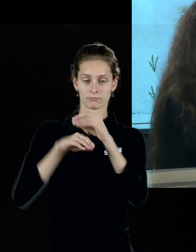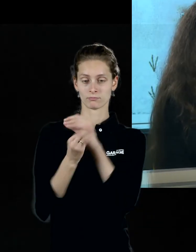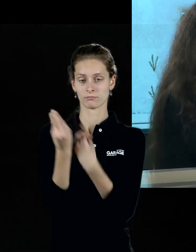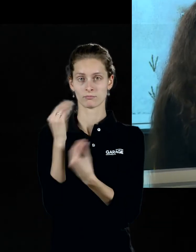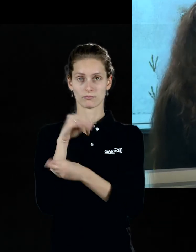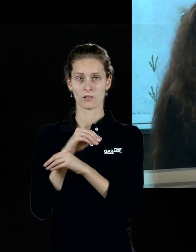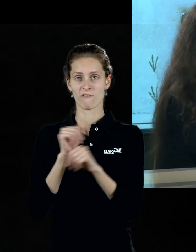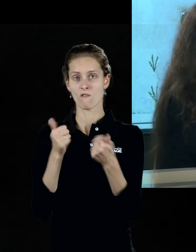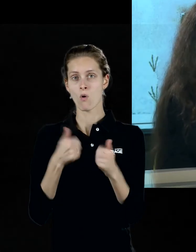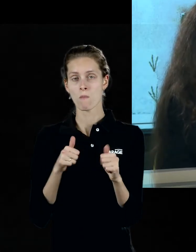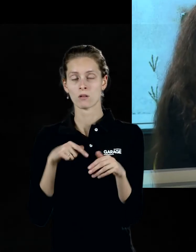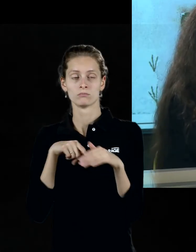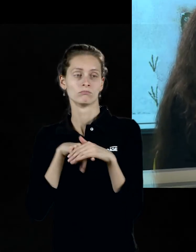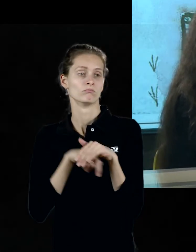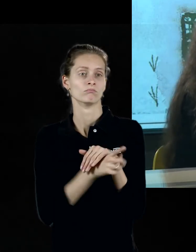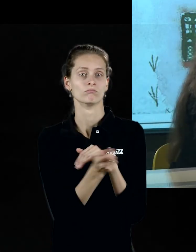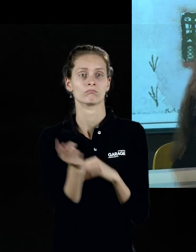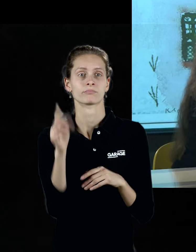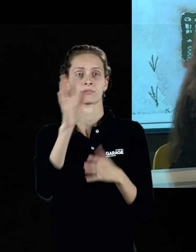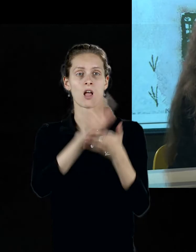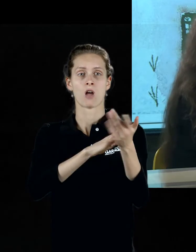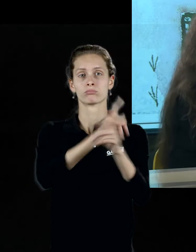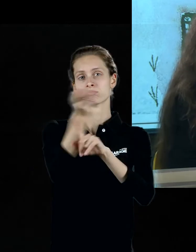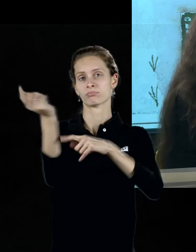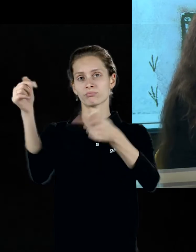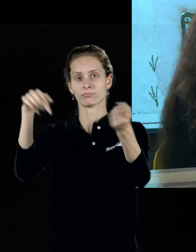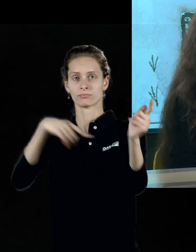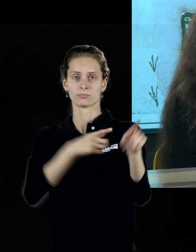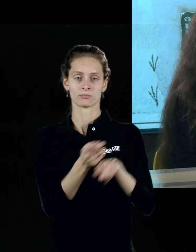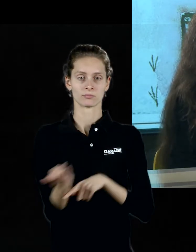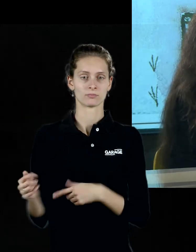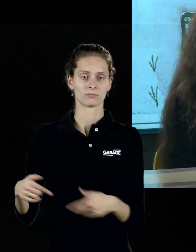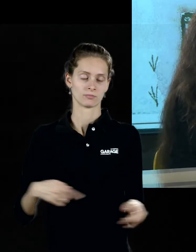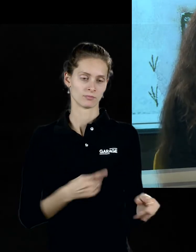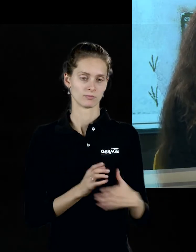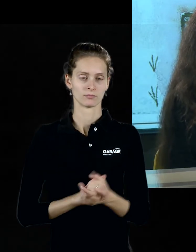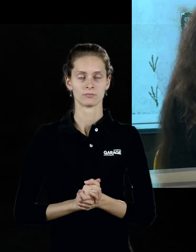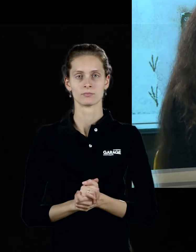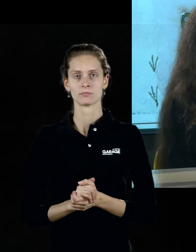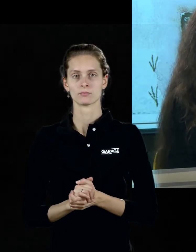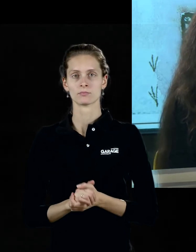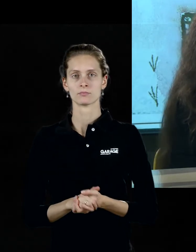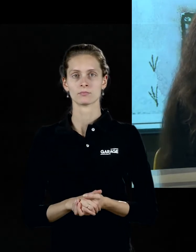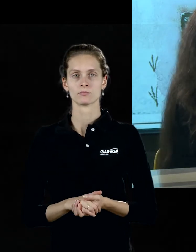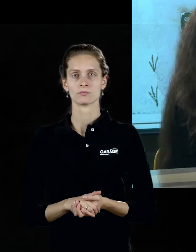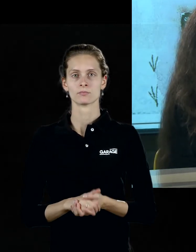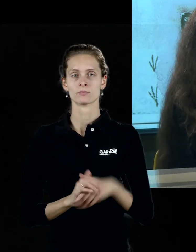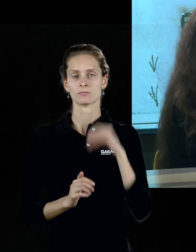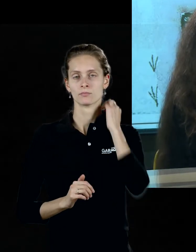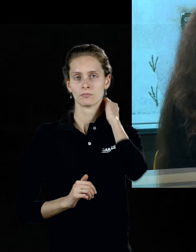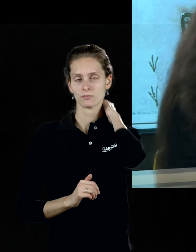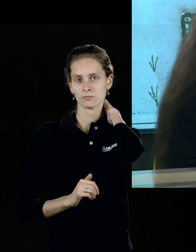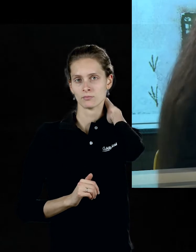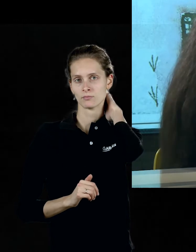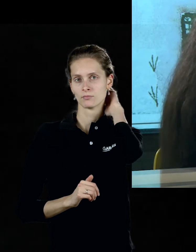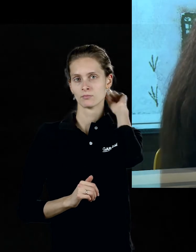уползла куда-то дальше, складываться в другую форму. Они же еще двигаются невероятно, змеи, да, и вполне можно представить,